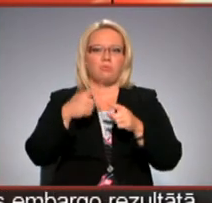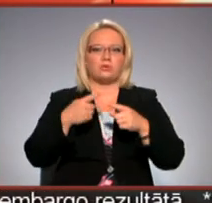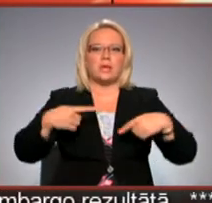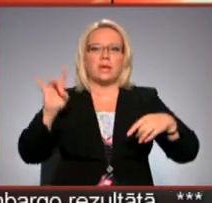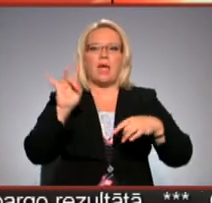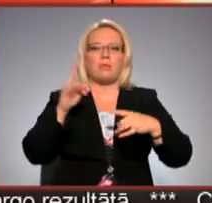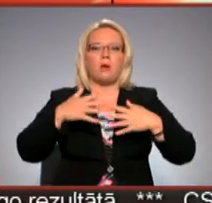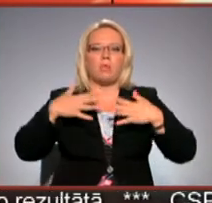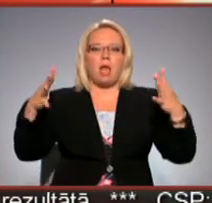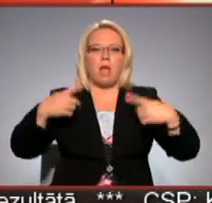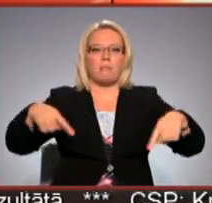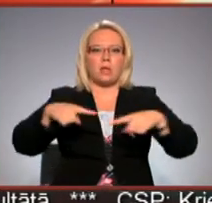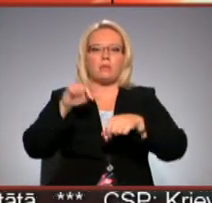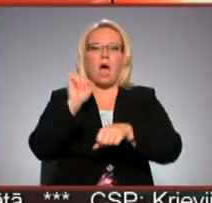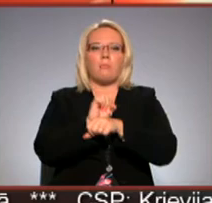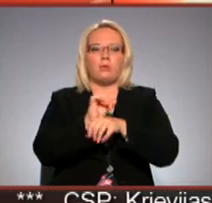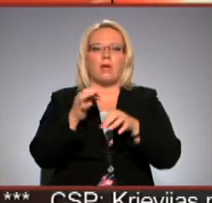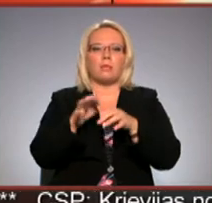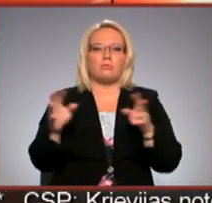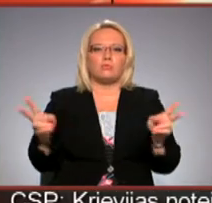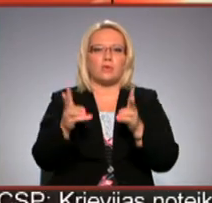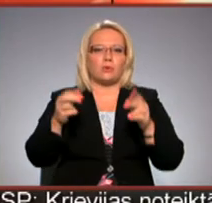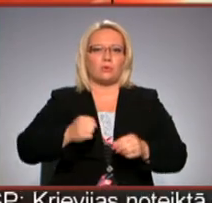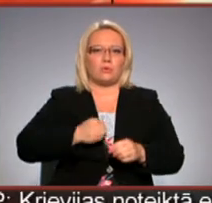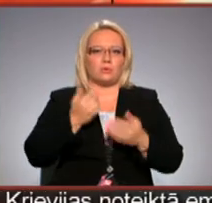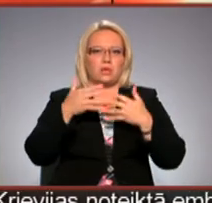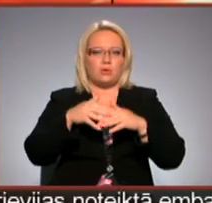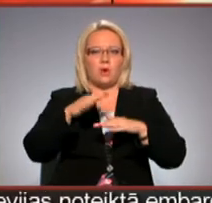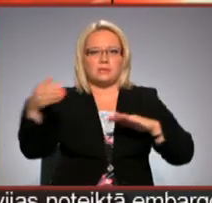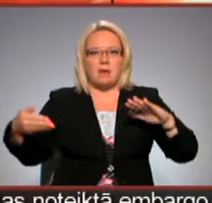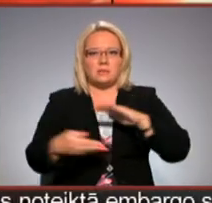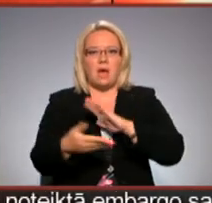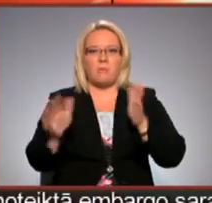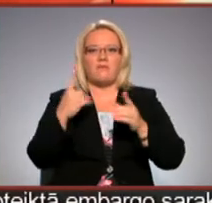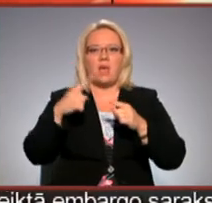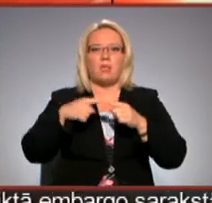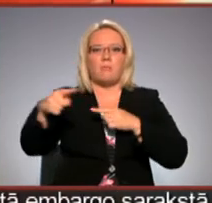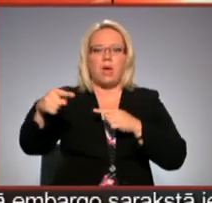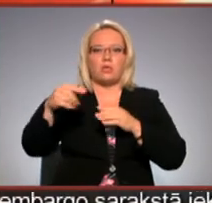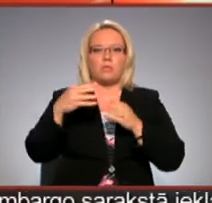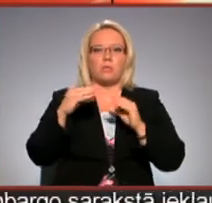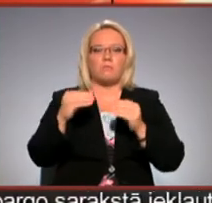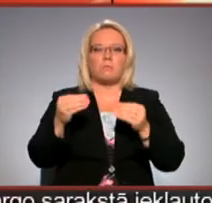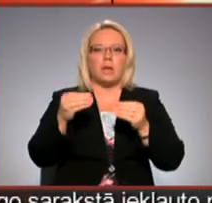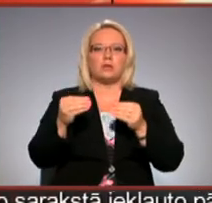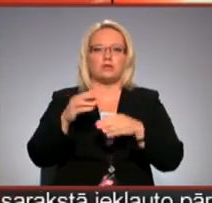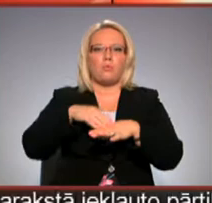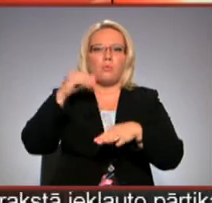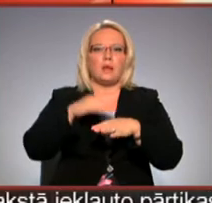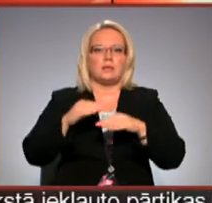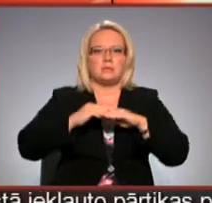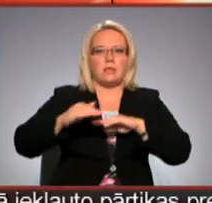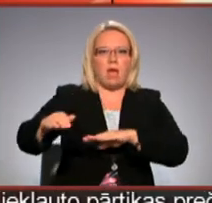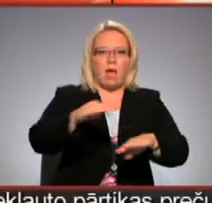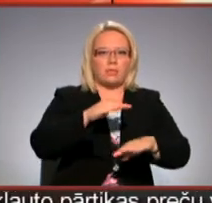lielā platībā. Un apturēt grūzdeišanu ir ļoti sarežģīti, jo zem zemes deg aptuveni vienu metru bies kūdras slāmes. Problēma pastiprinājas